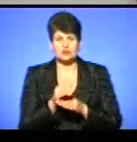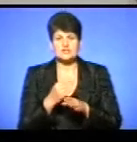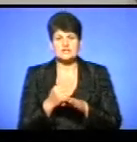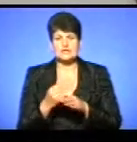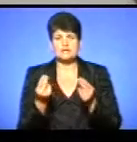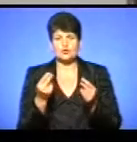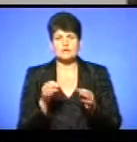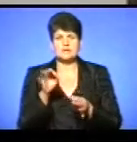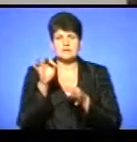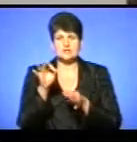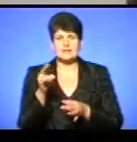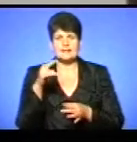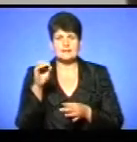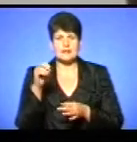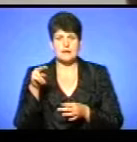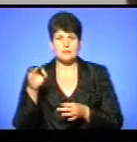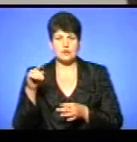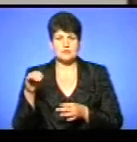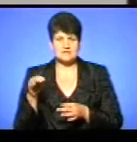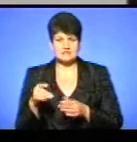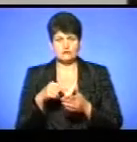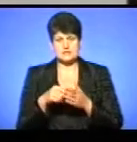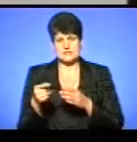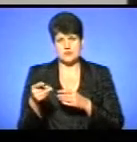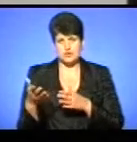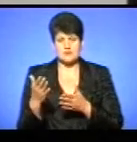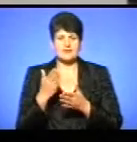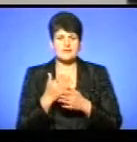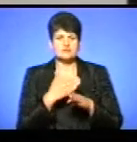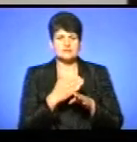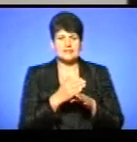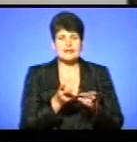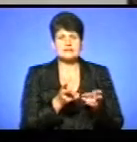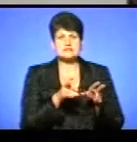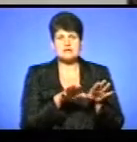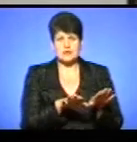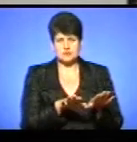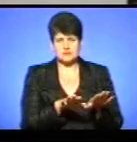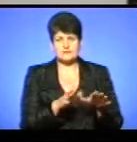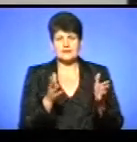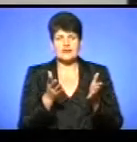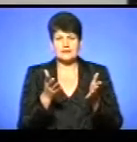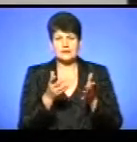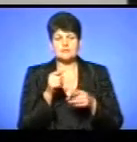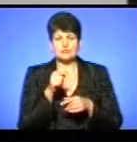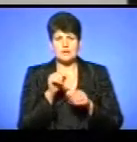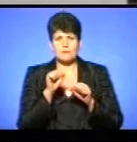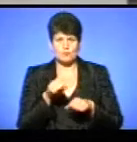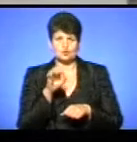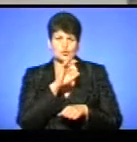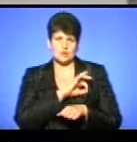грошей лежать на депозитному рахунку у місті Тернополі. Є частина залишків, якими вони можуть